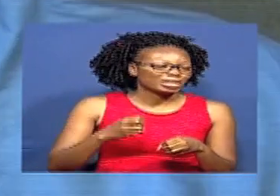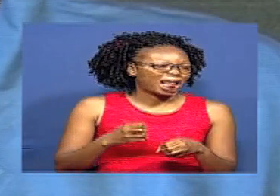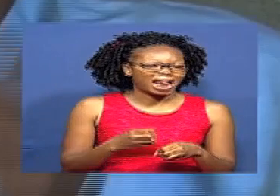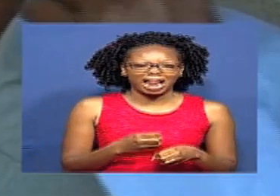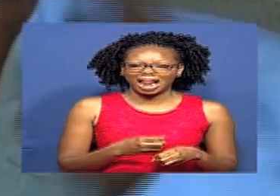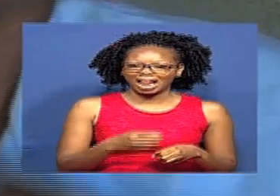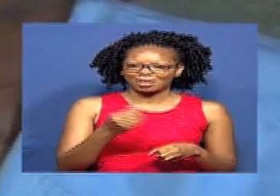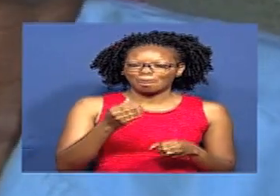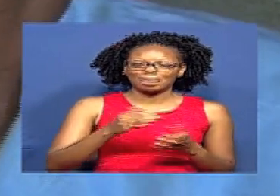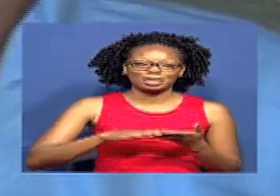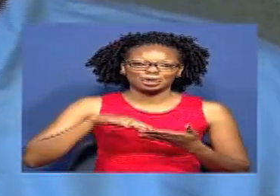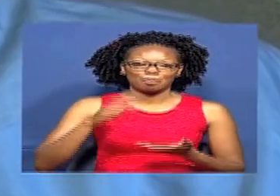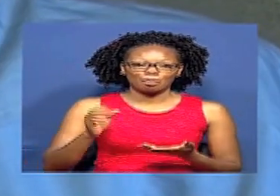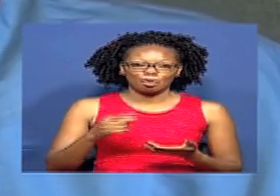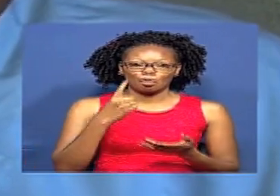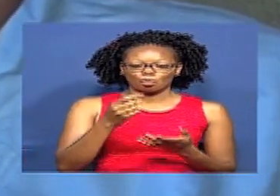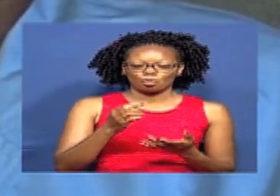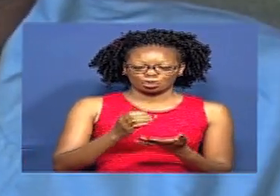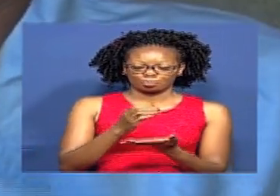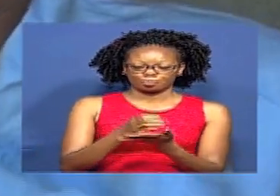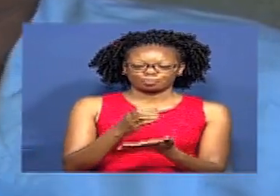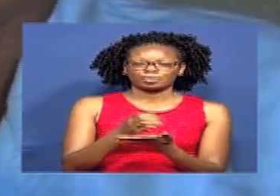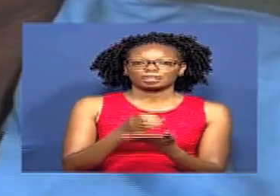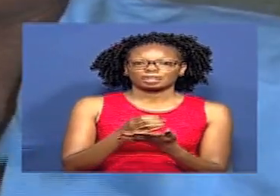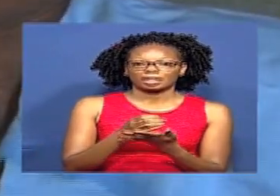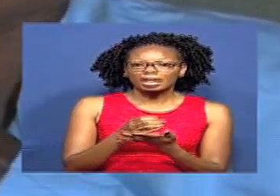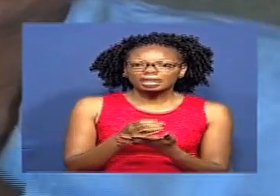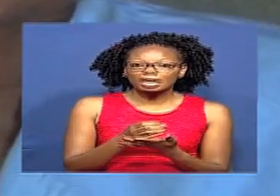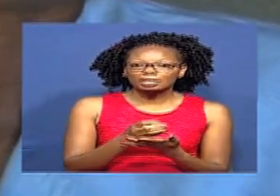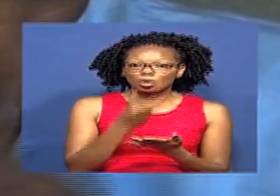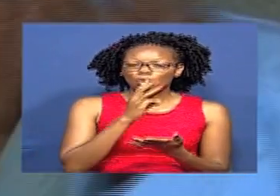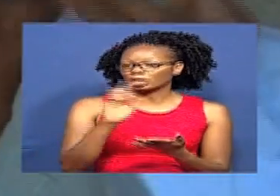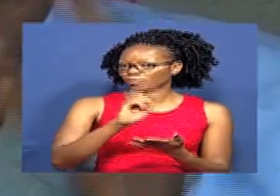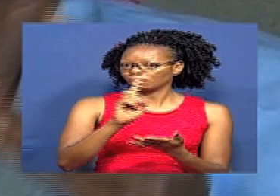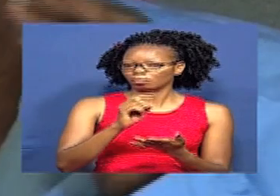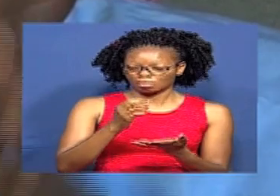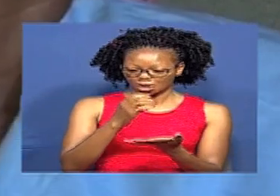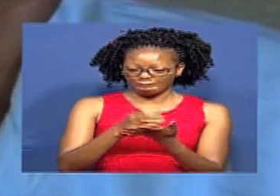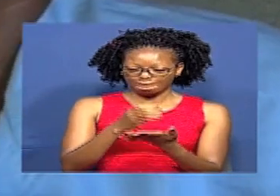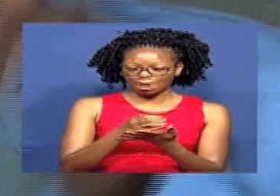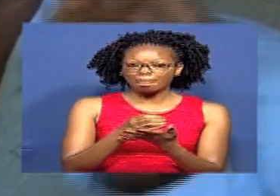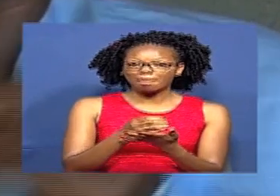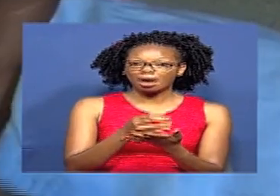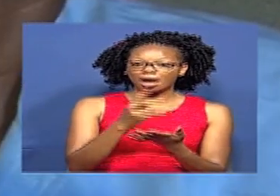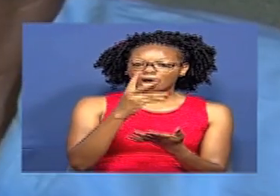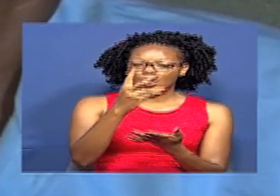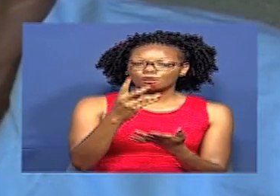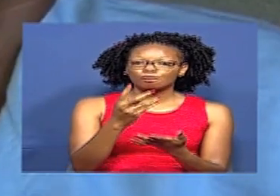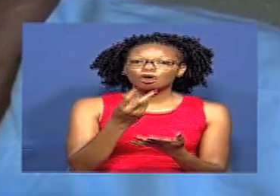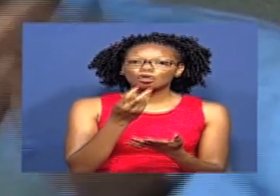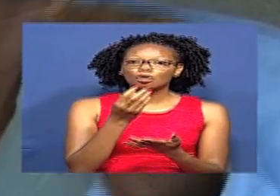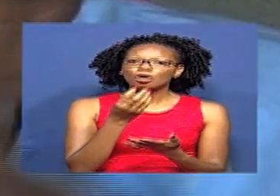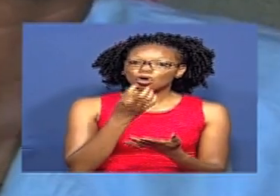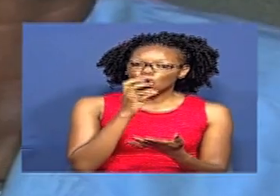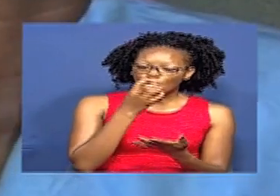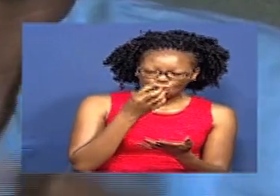tukifanya juisi kwa gelasi moja Ikiwa ni ile konge njijawekwa maji ni machungwa manne Inajaza gelasi moja